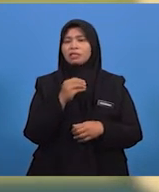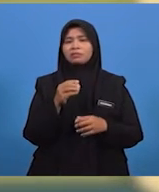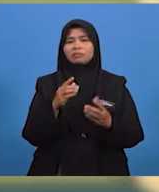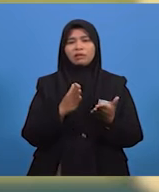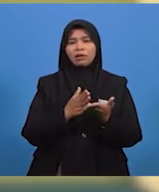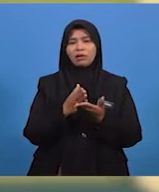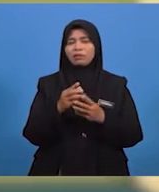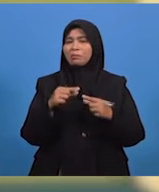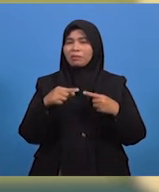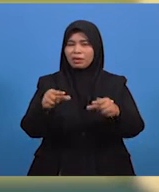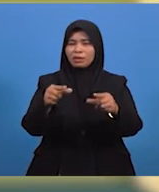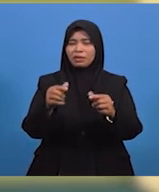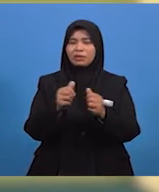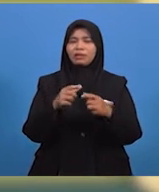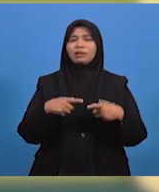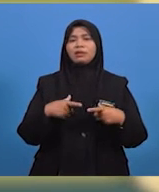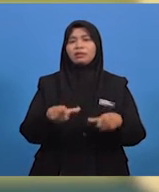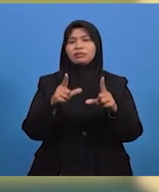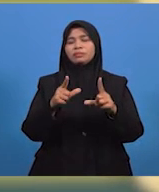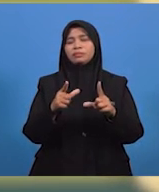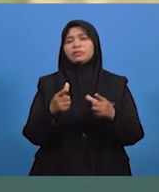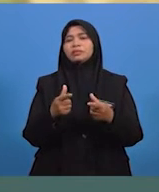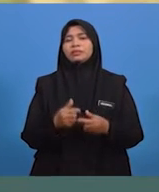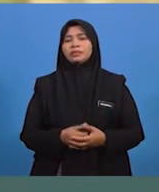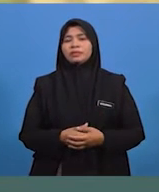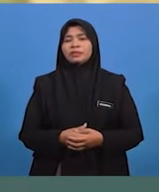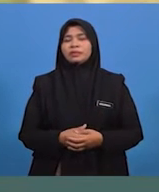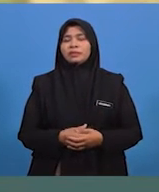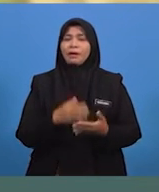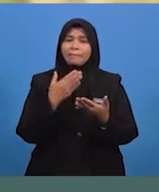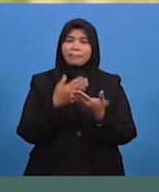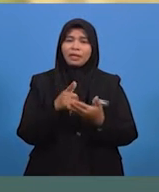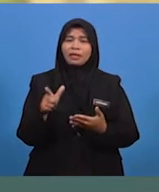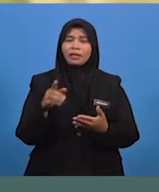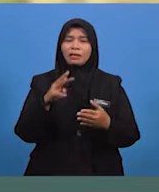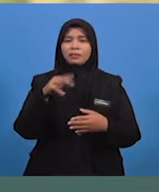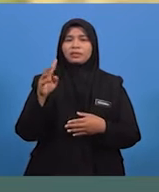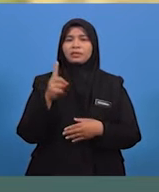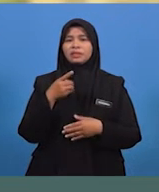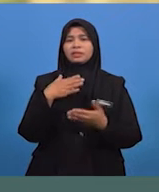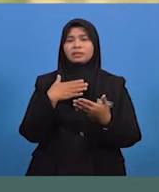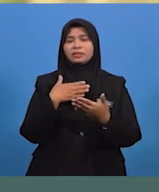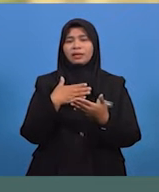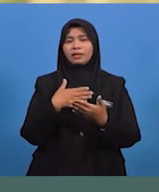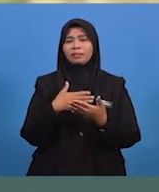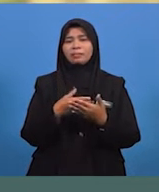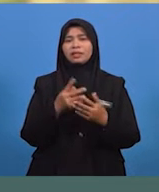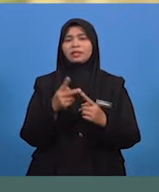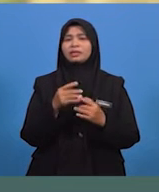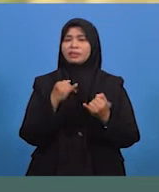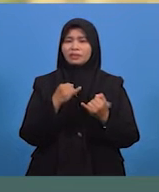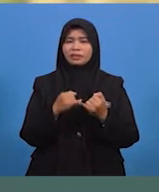terus bergerak turun dengan laju akibat tarikan graviti. Baiklah murid-murid, kita sudahpun